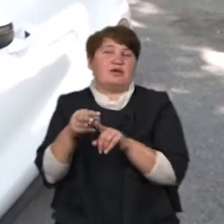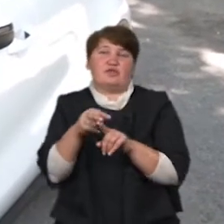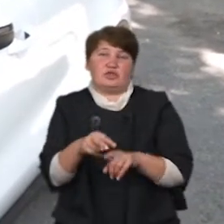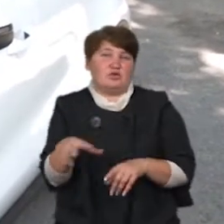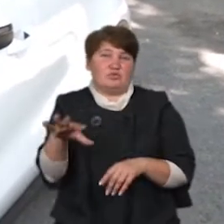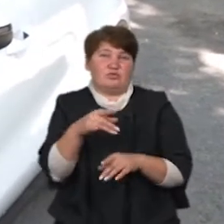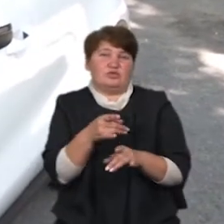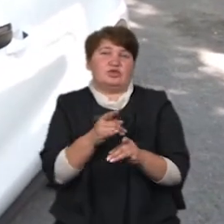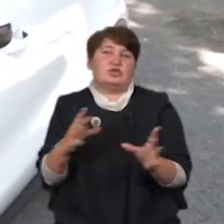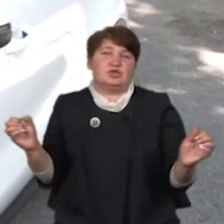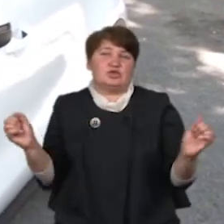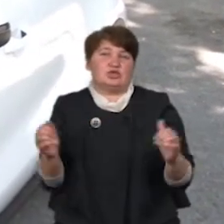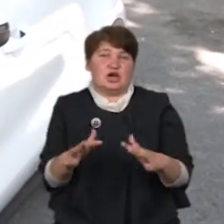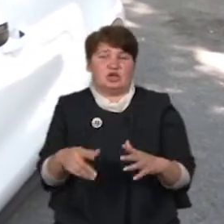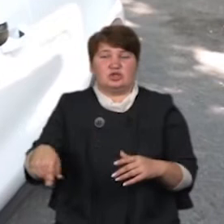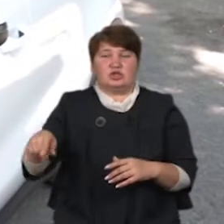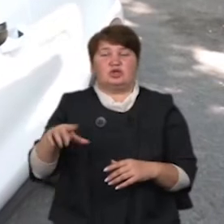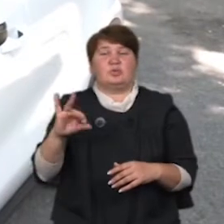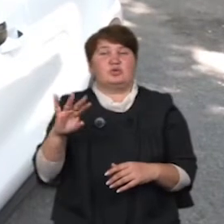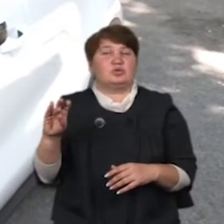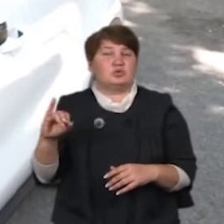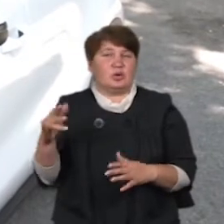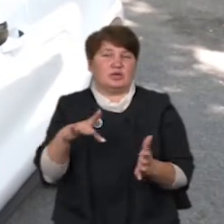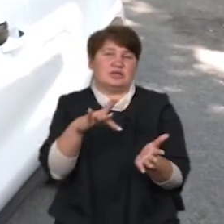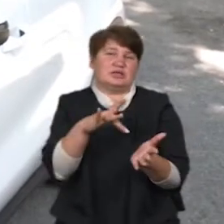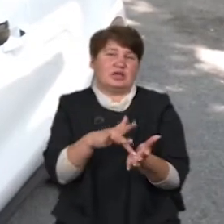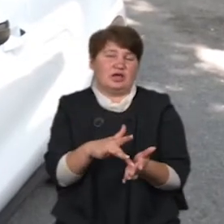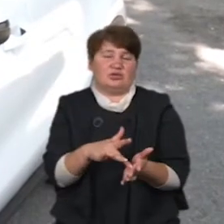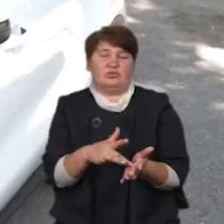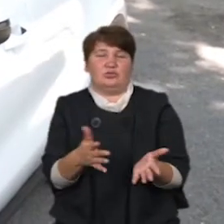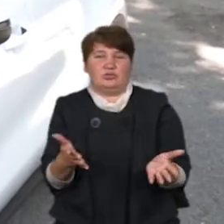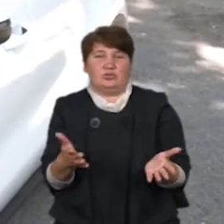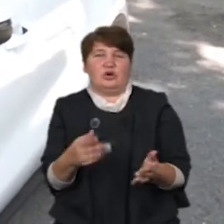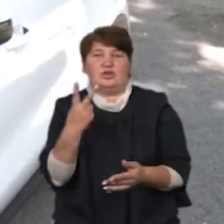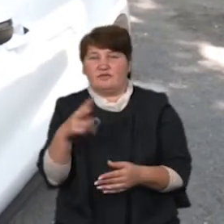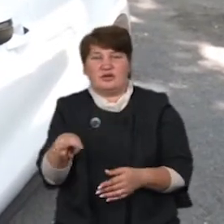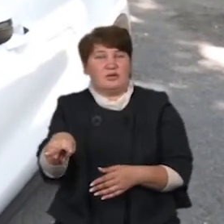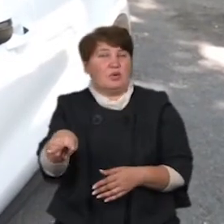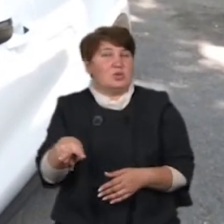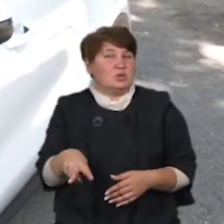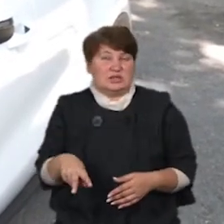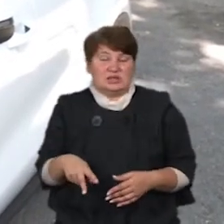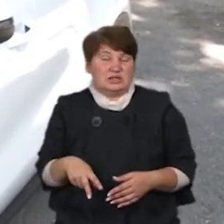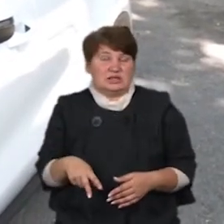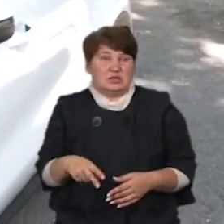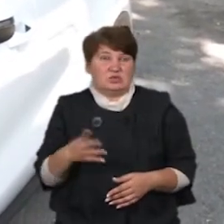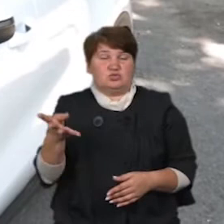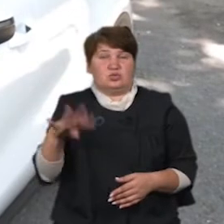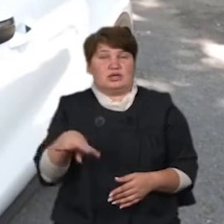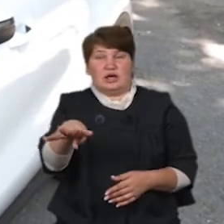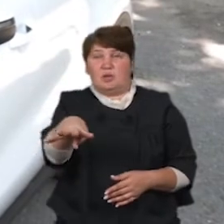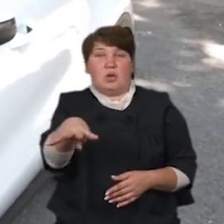з'їжджаються з об'їзною, всі з'їжджаються з центру. Тобто дві полоси, мається на увазі чотири полоси